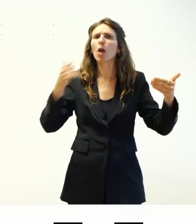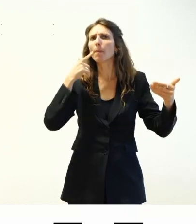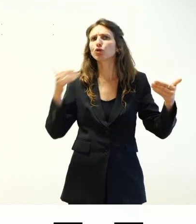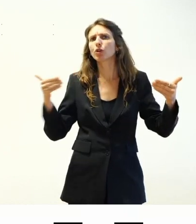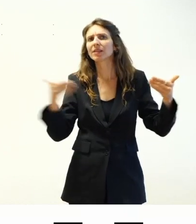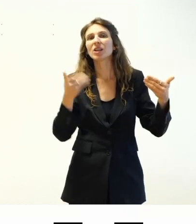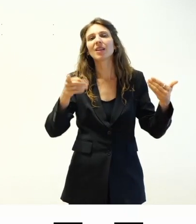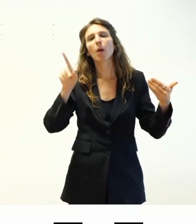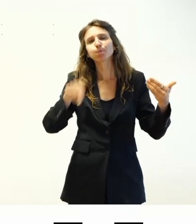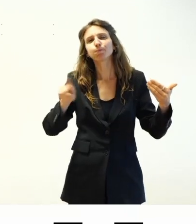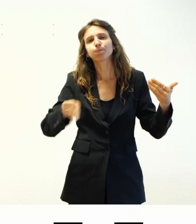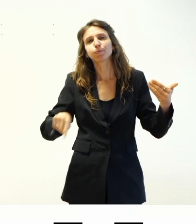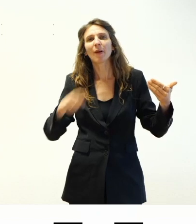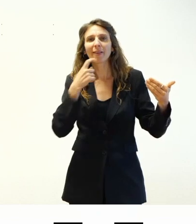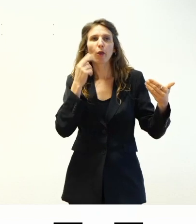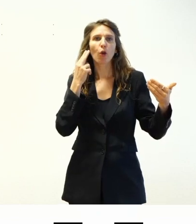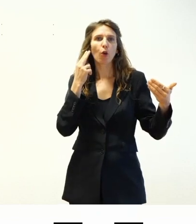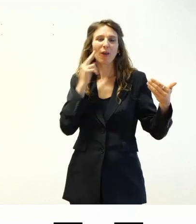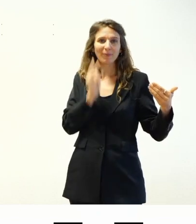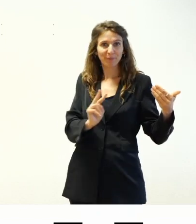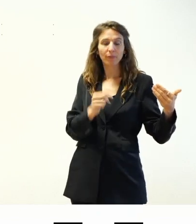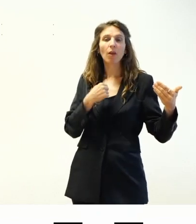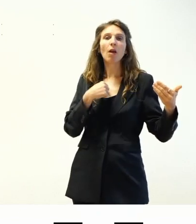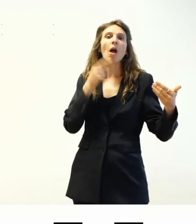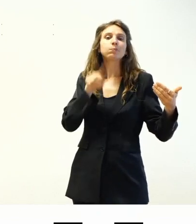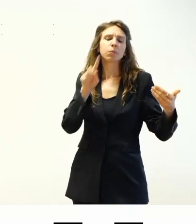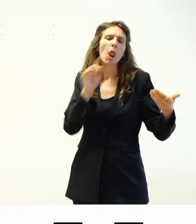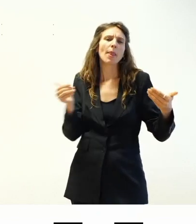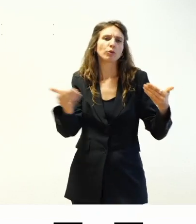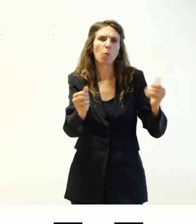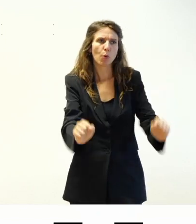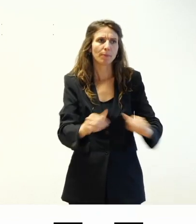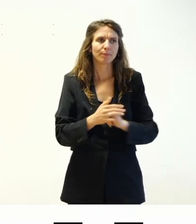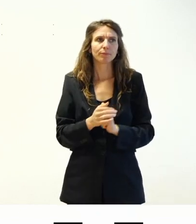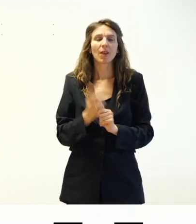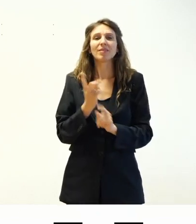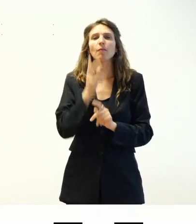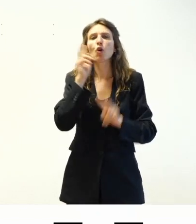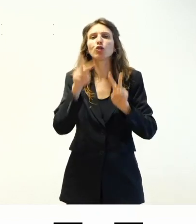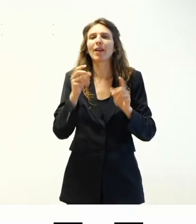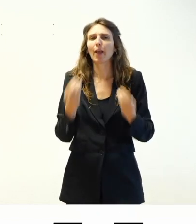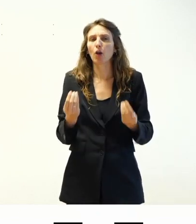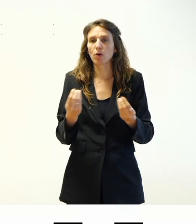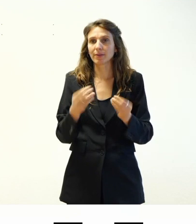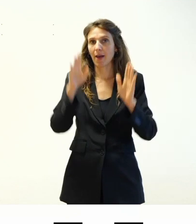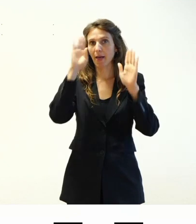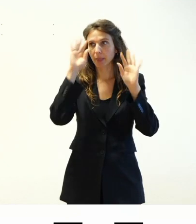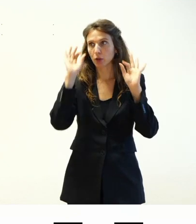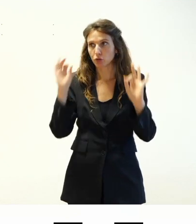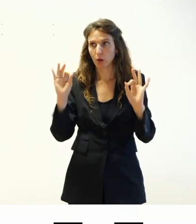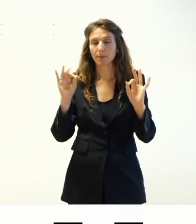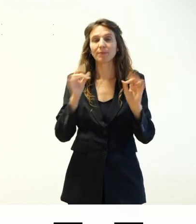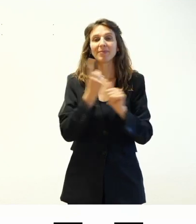ridondanti per gli utenti vedenti in pratica che cosa si va a verificare attenzione solo che sia